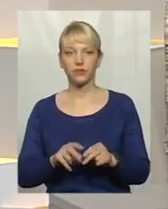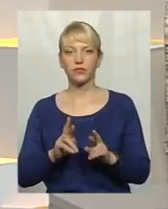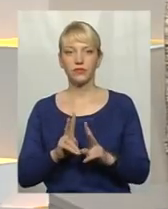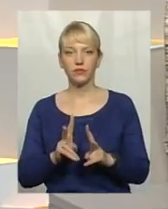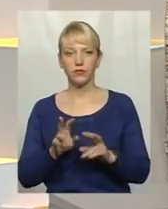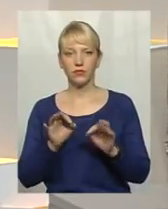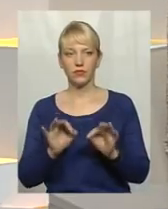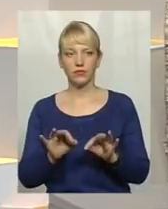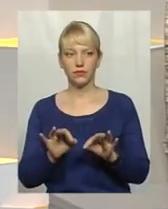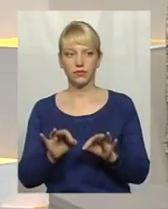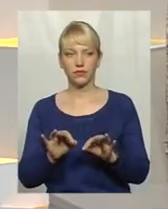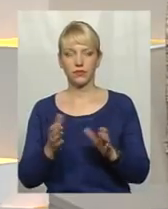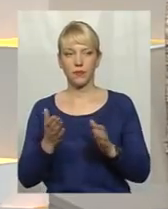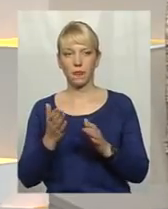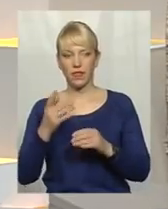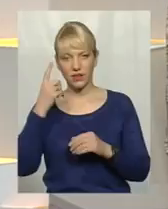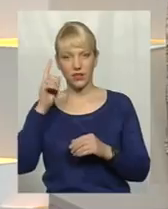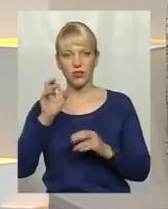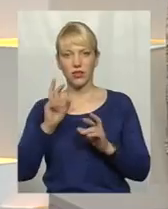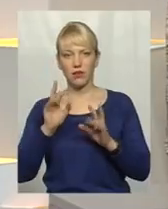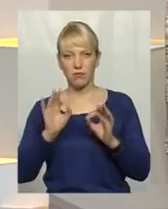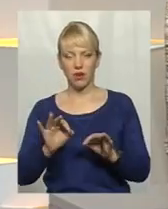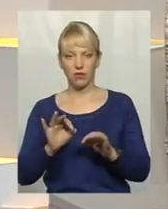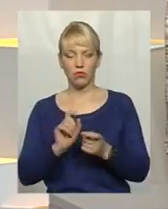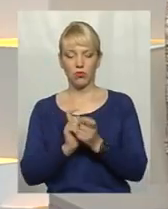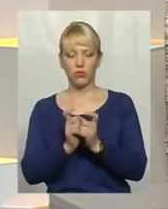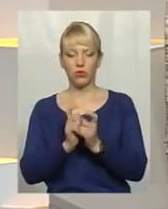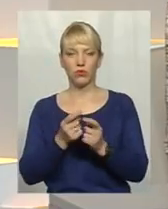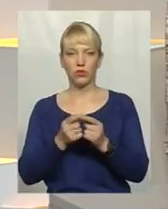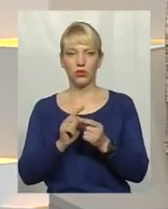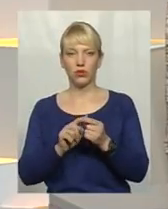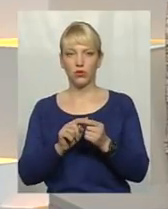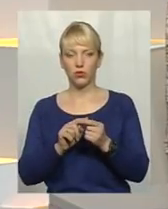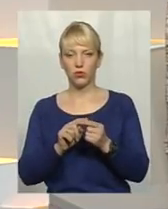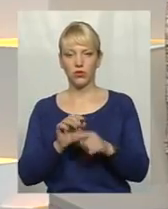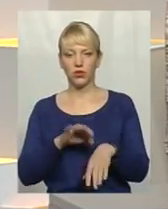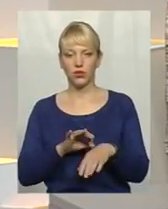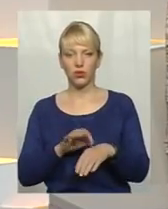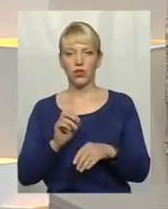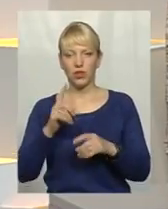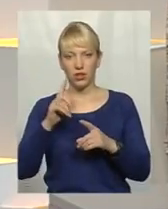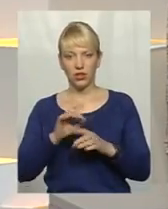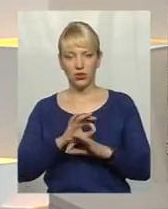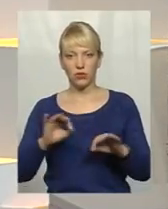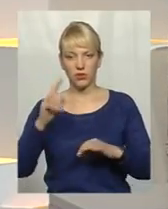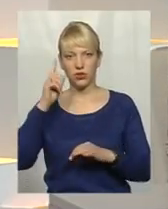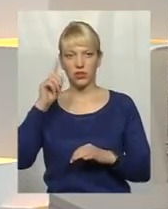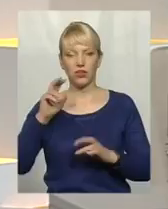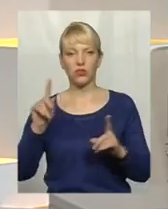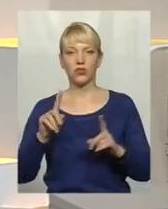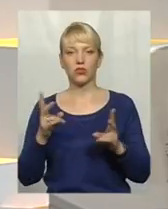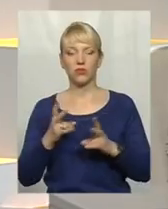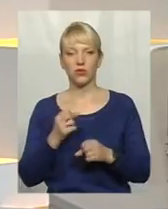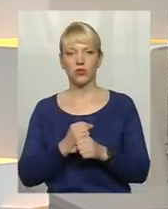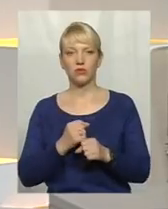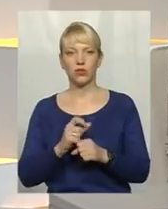які знають, як правильно побороти ту недугу і добре знають, що необхідно зробити,